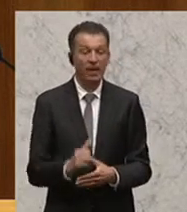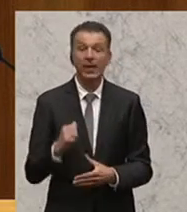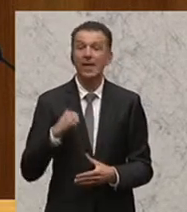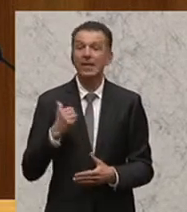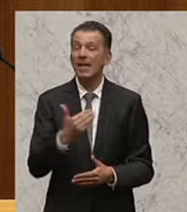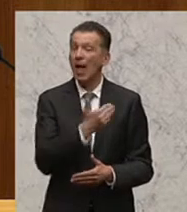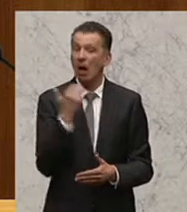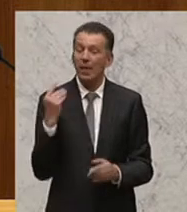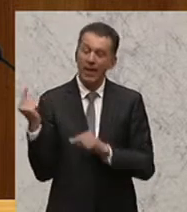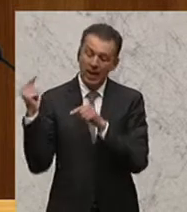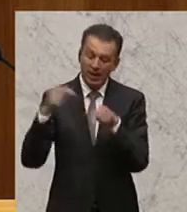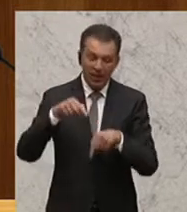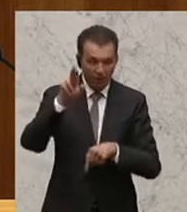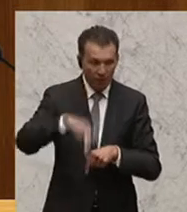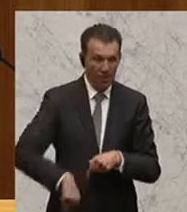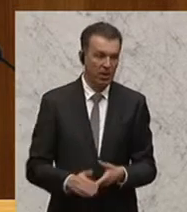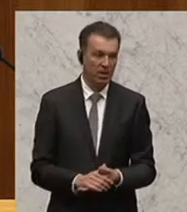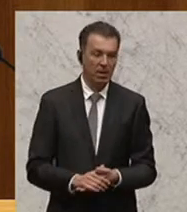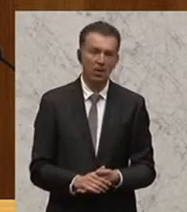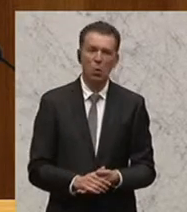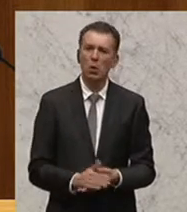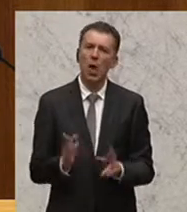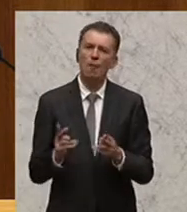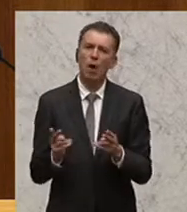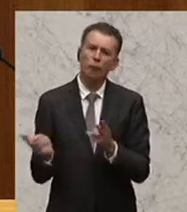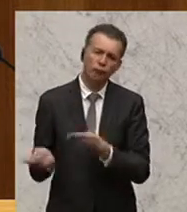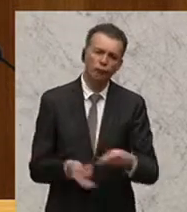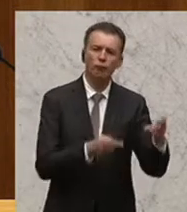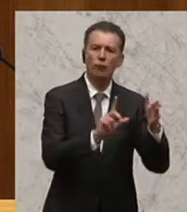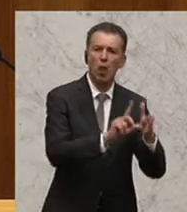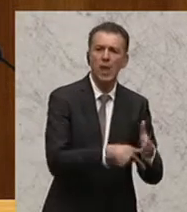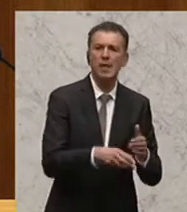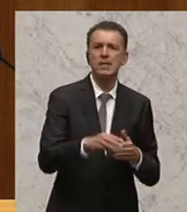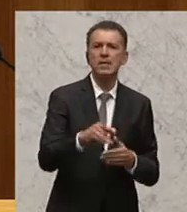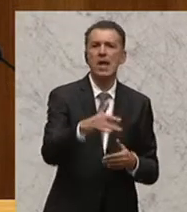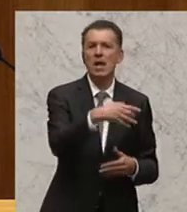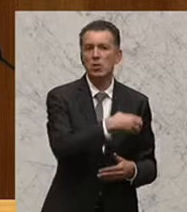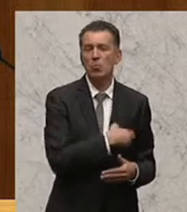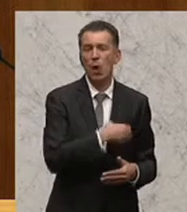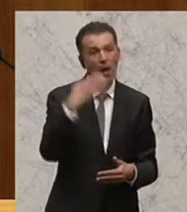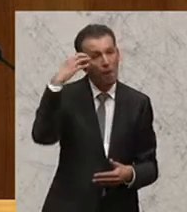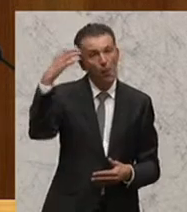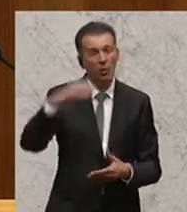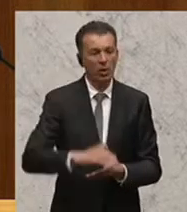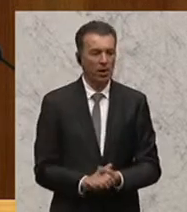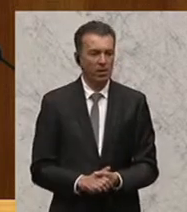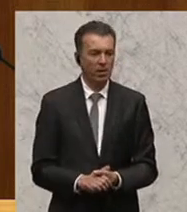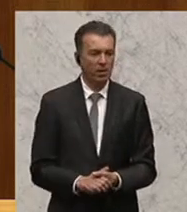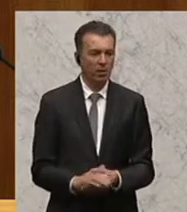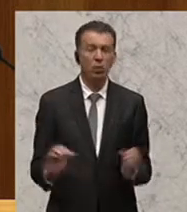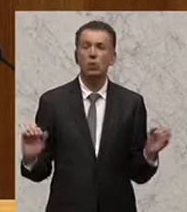Nachmittag in Wien angekommen, beziehungsweise sind durch Wien durchgefahren, nach Linz, nach Salzburg und weiter nach München. Und es haben sich